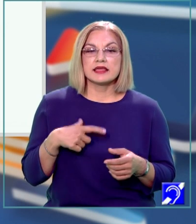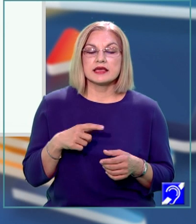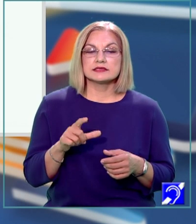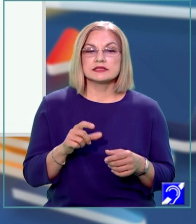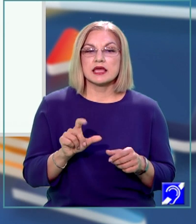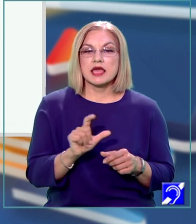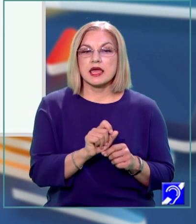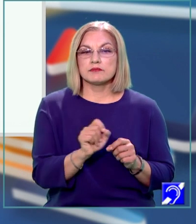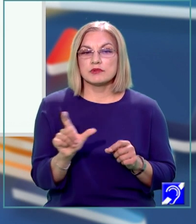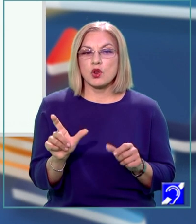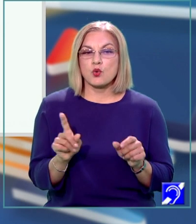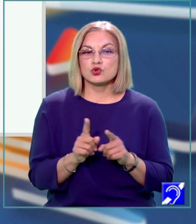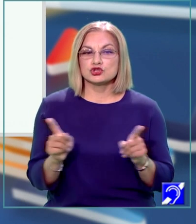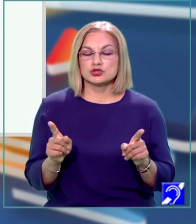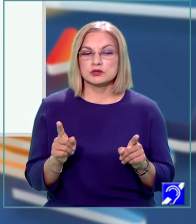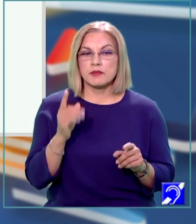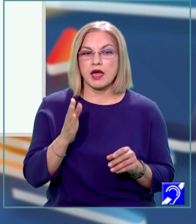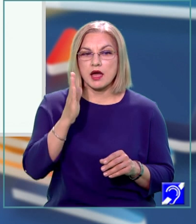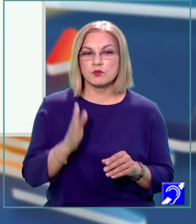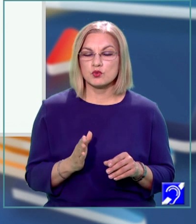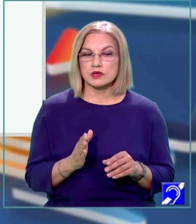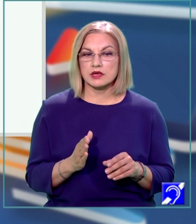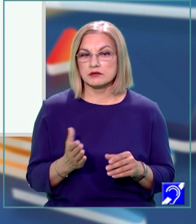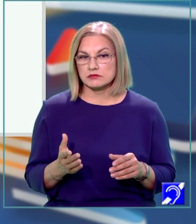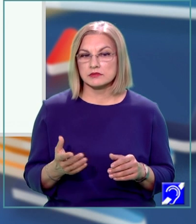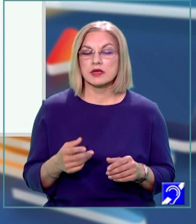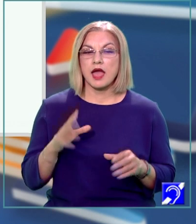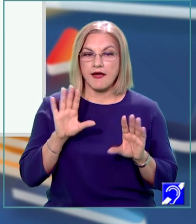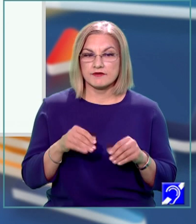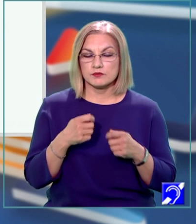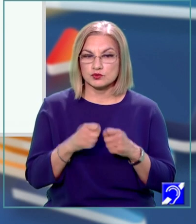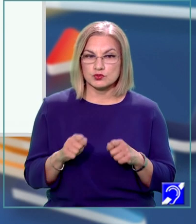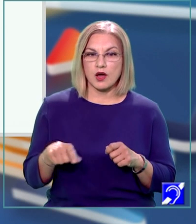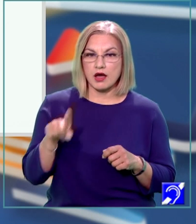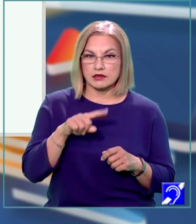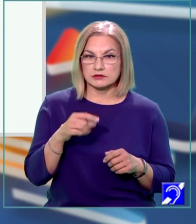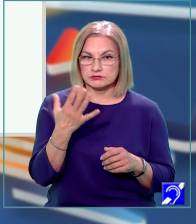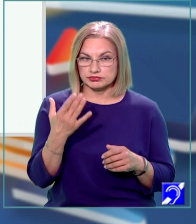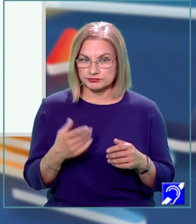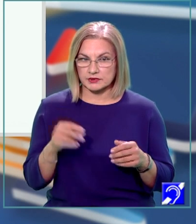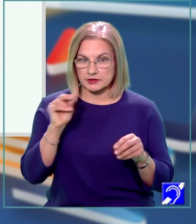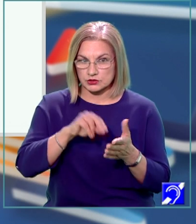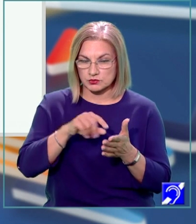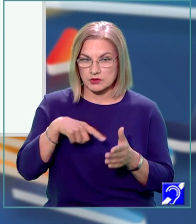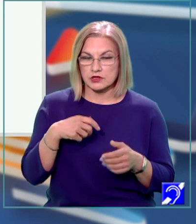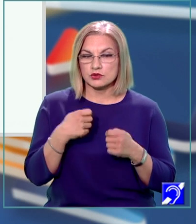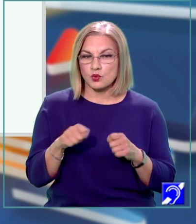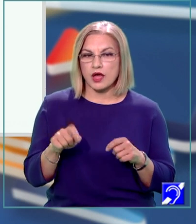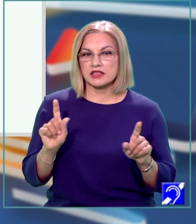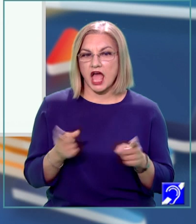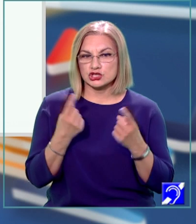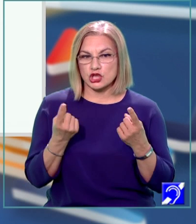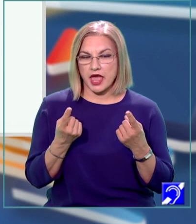unui cub. Având suma lungimilor tuturor muchilor, iar acestea fiind de aceeași lungime,